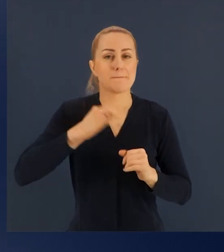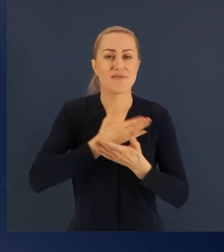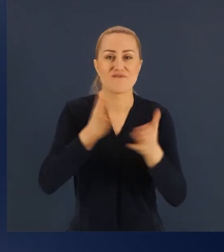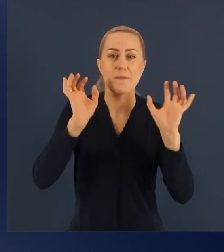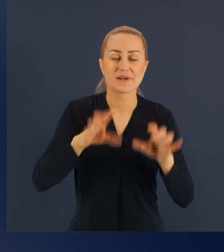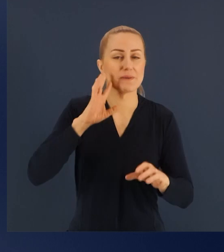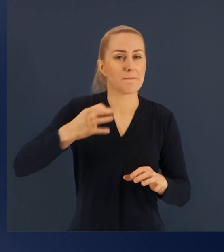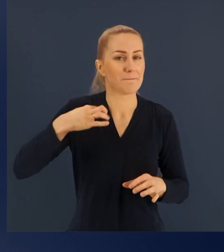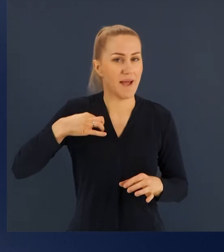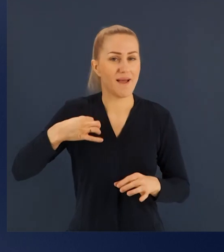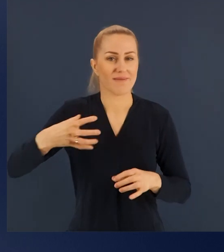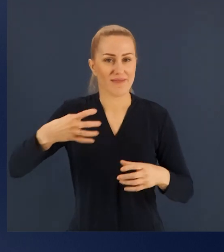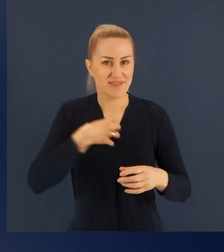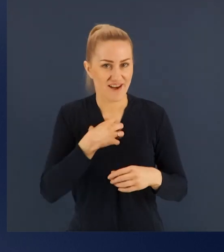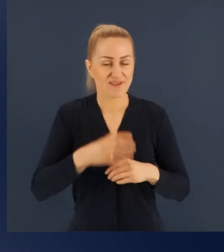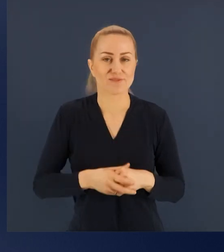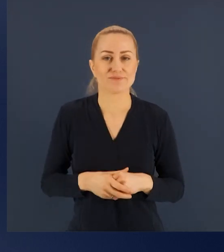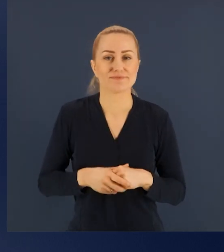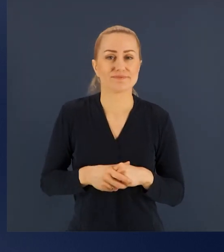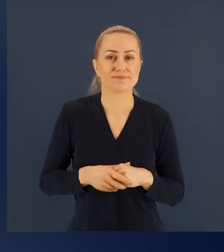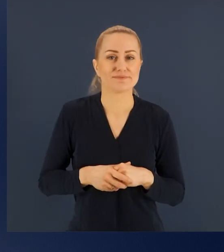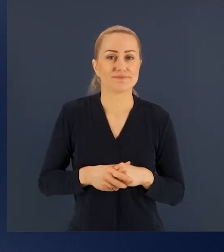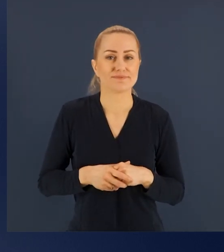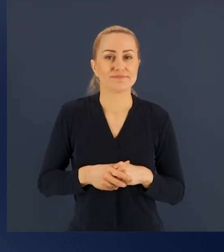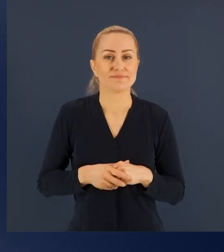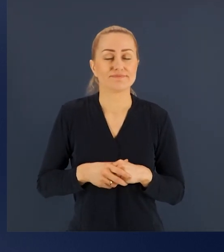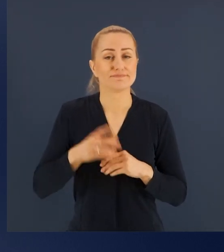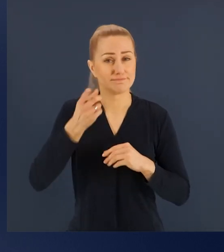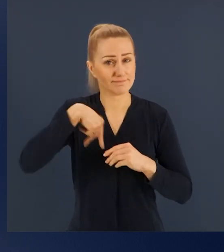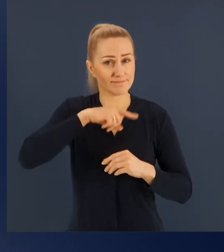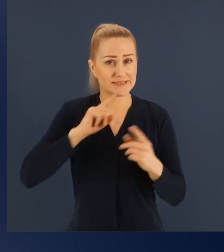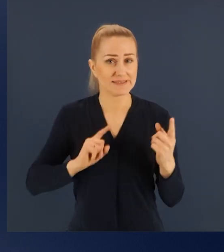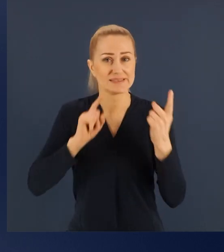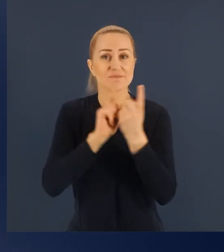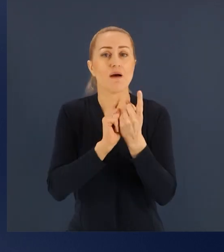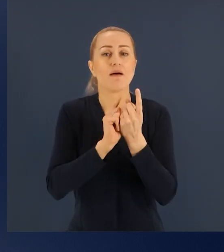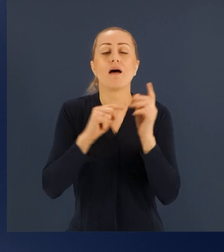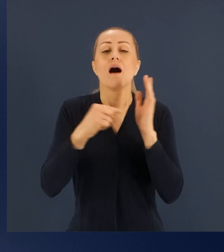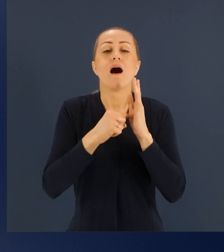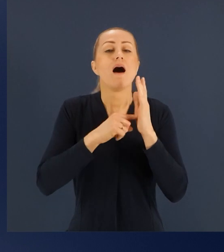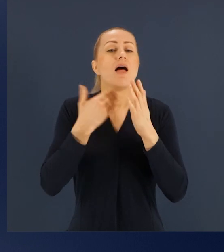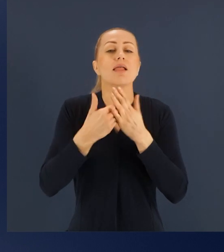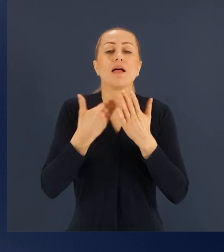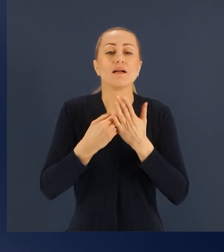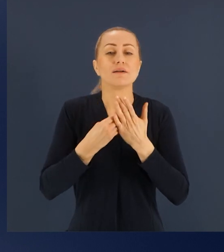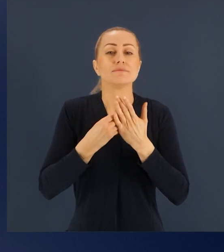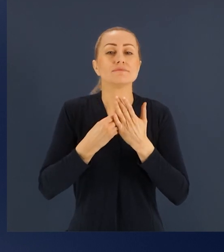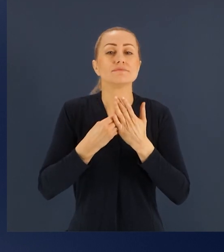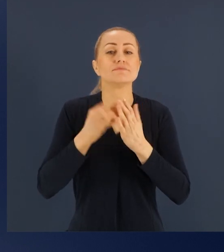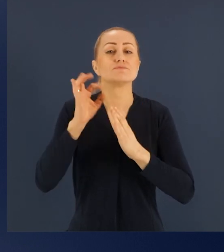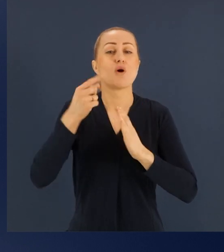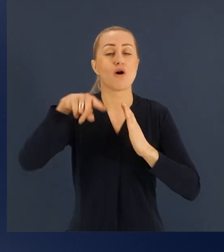Spotykamy się dzisiaj dlatego, że sprawy związane z walką z pandemią koronawirusa